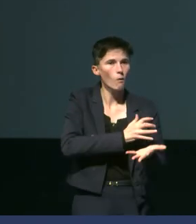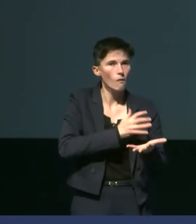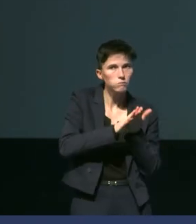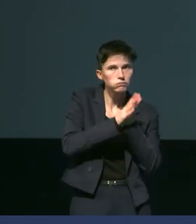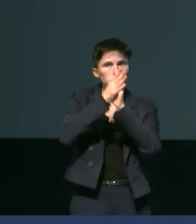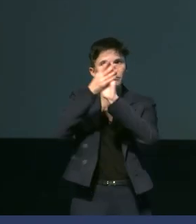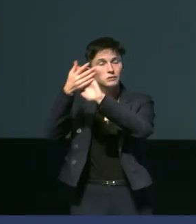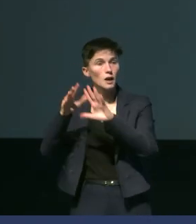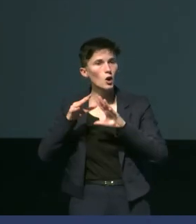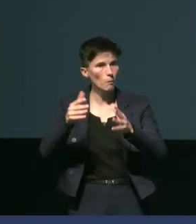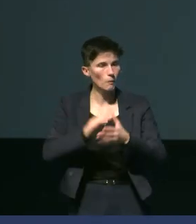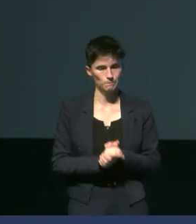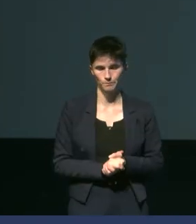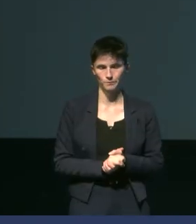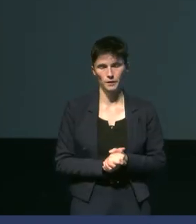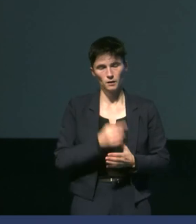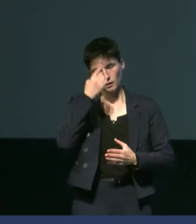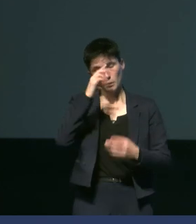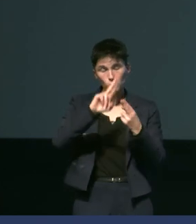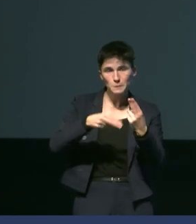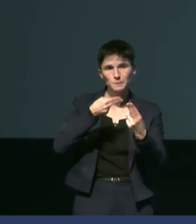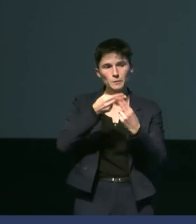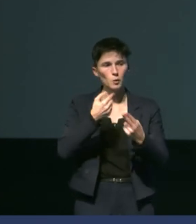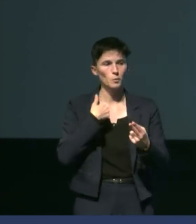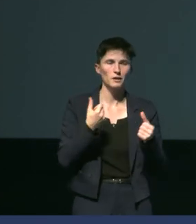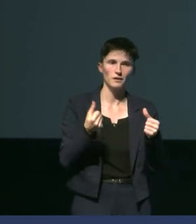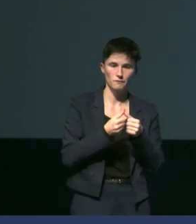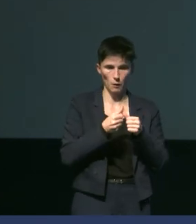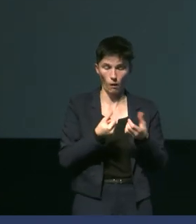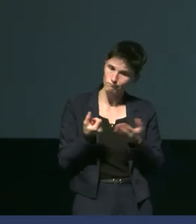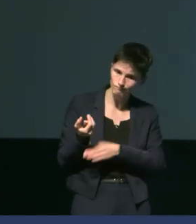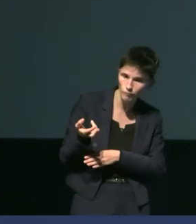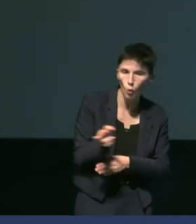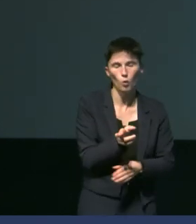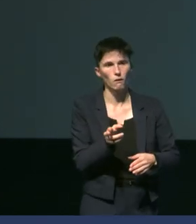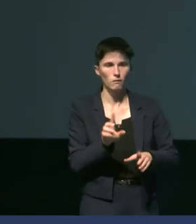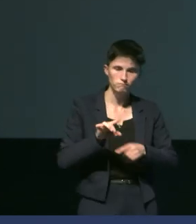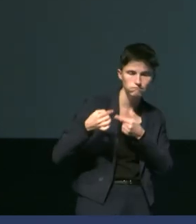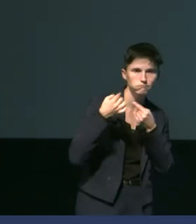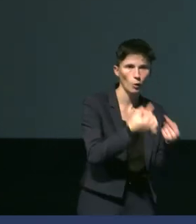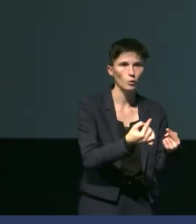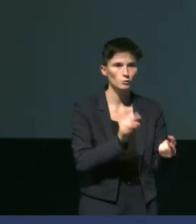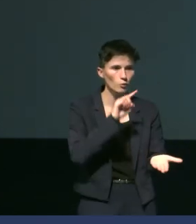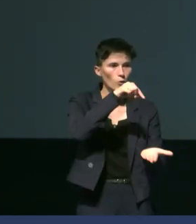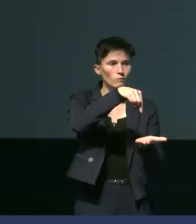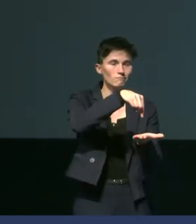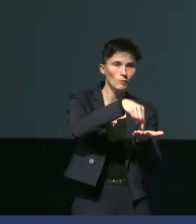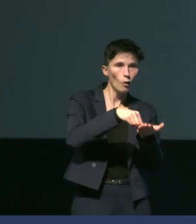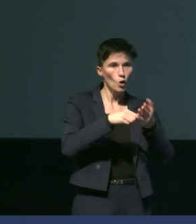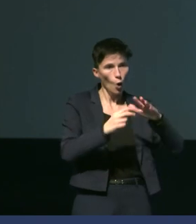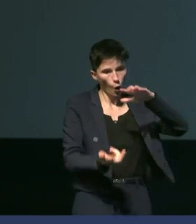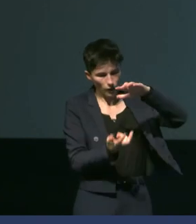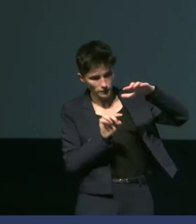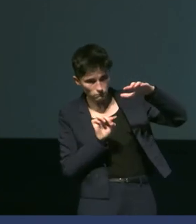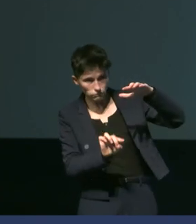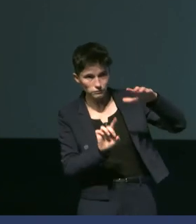Pour répondre à cette question, je suis repartie sur le terrain, cette fois-ci en Terradélie, en Antarctique, sur